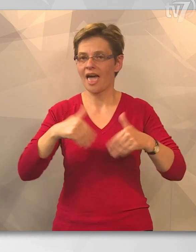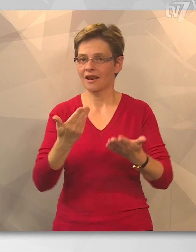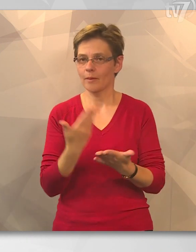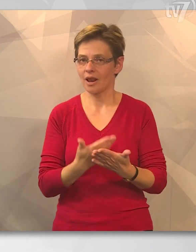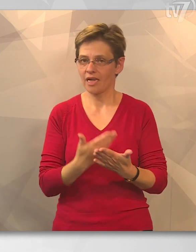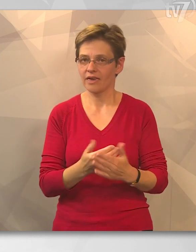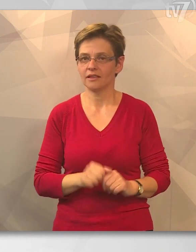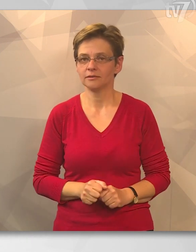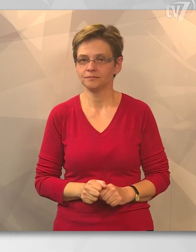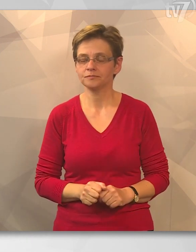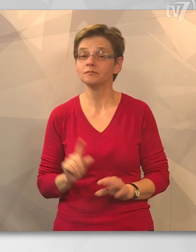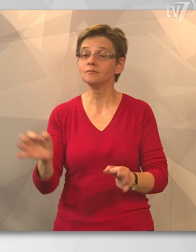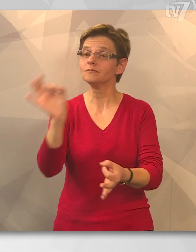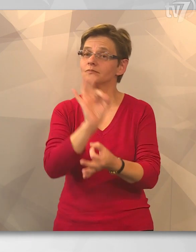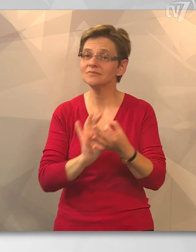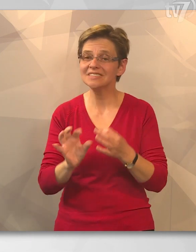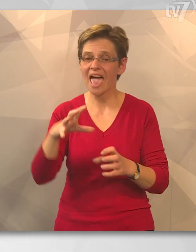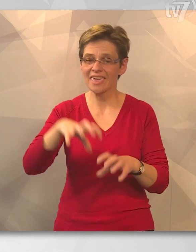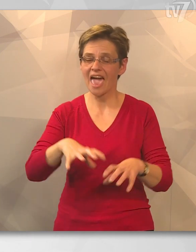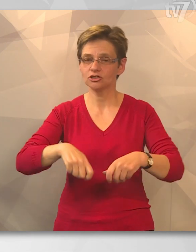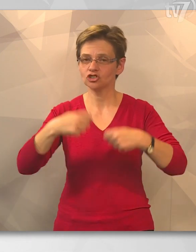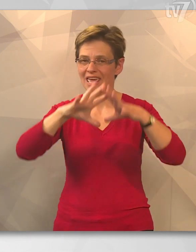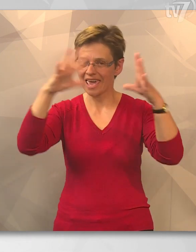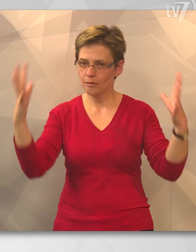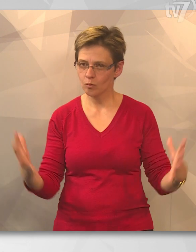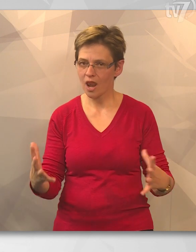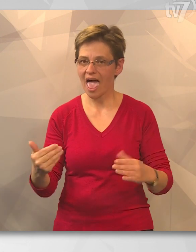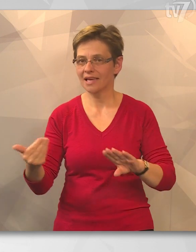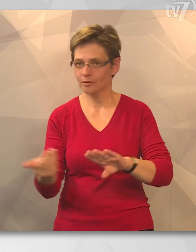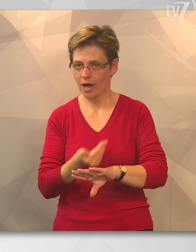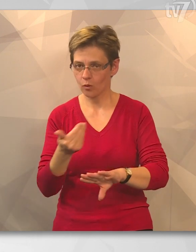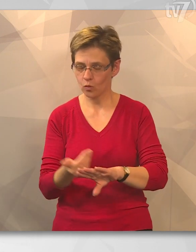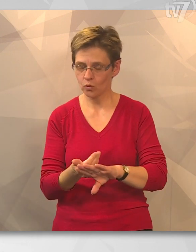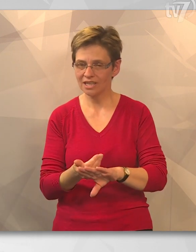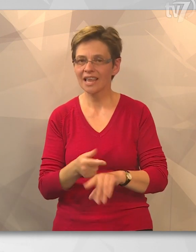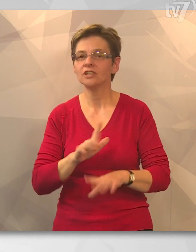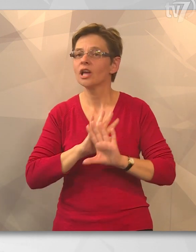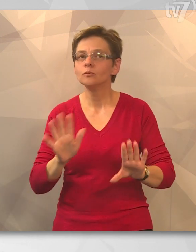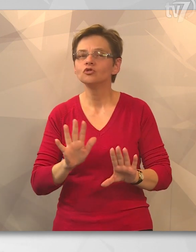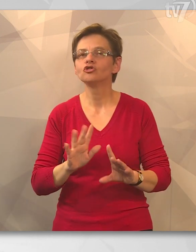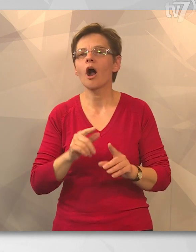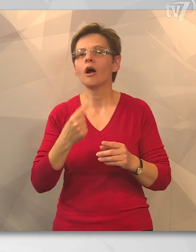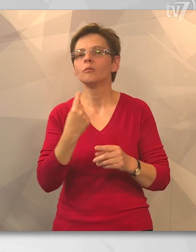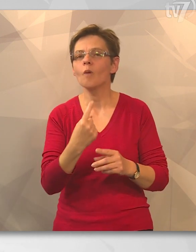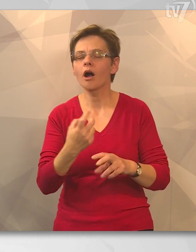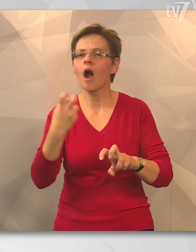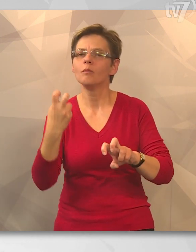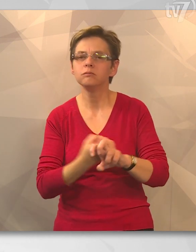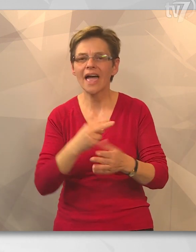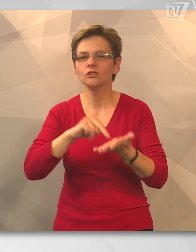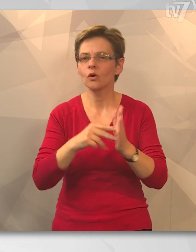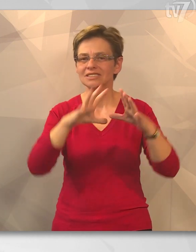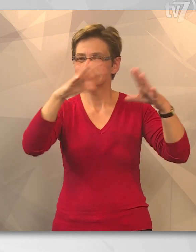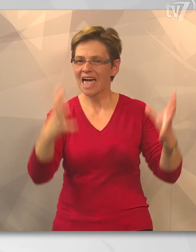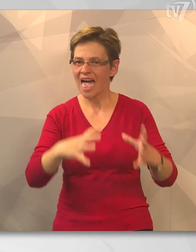korszerűsítésére. Szinte a teljes objektum megújul, ez nem csak szigorúan véve a